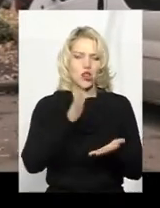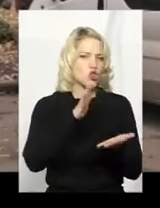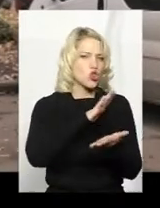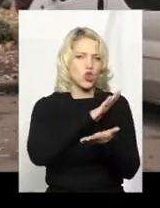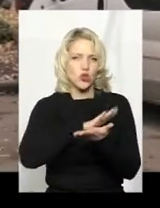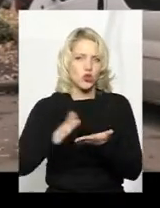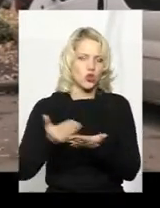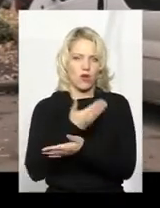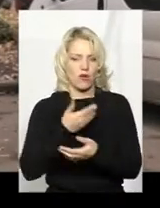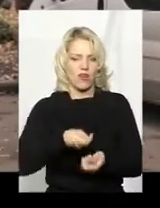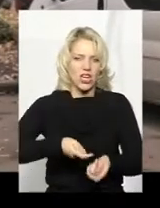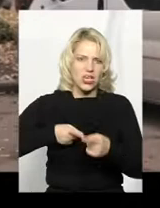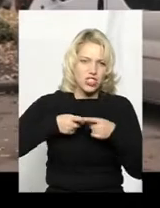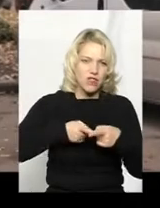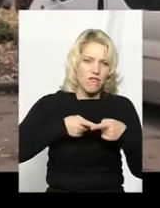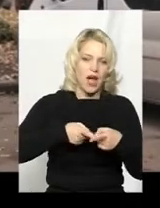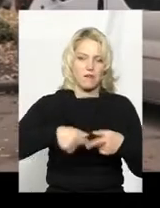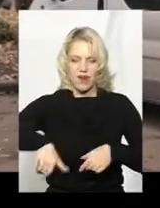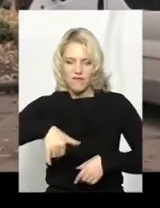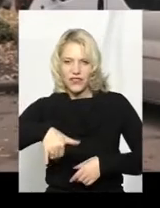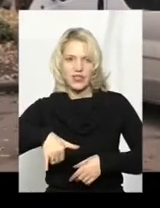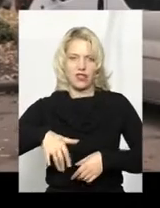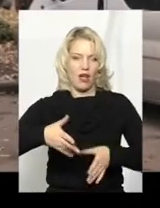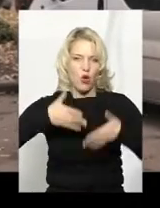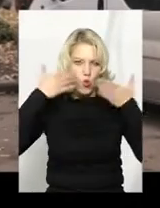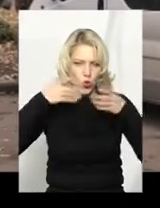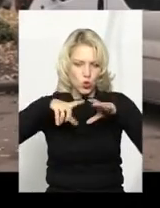Навіть швабри, відра, нові рушники, абсолютно все.